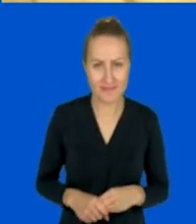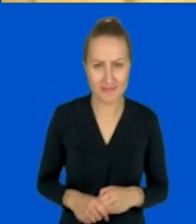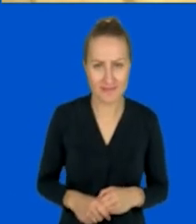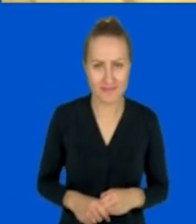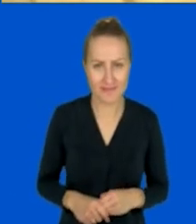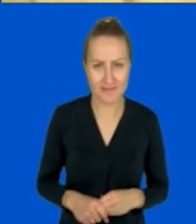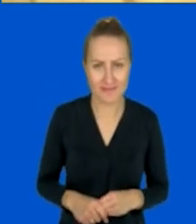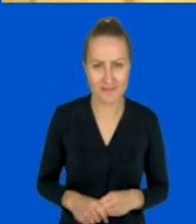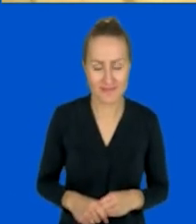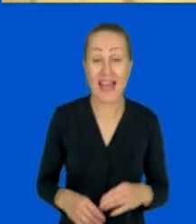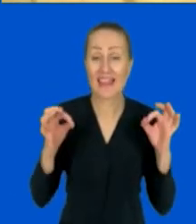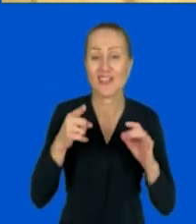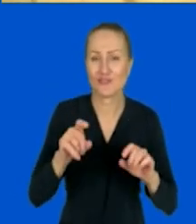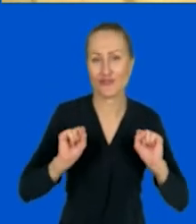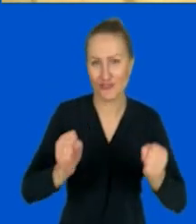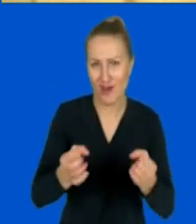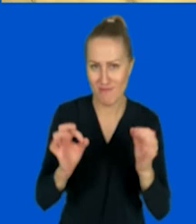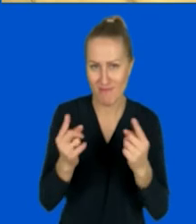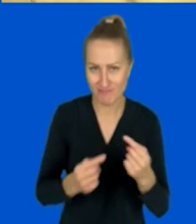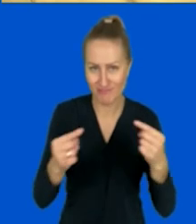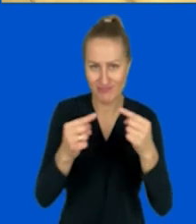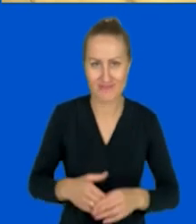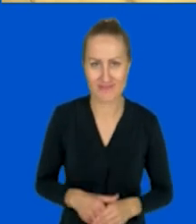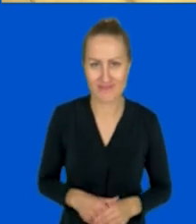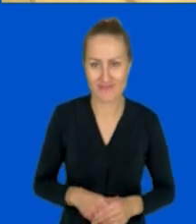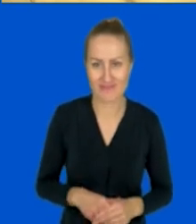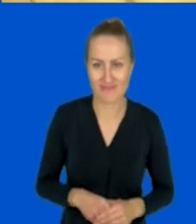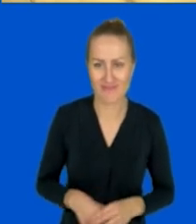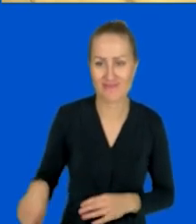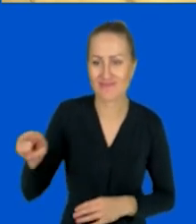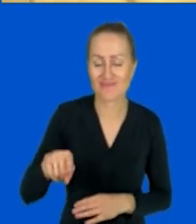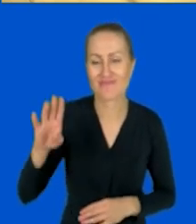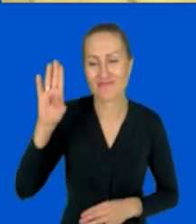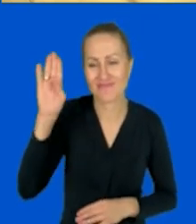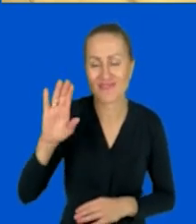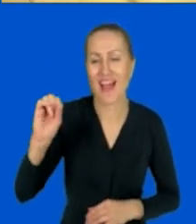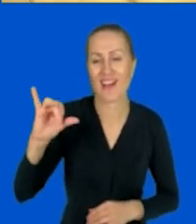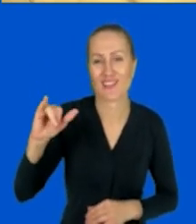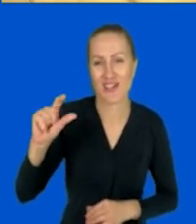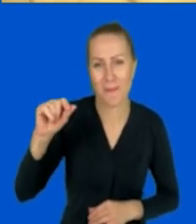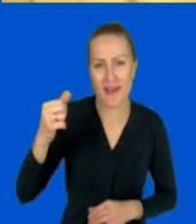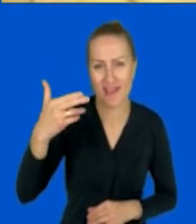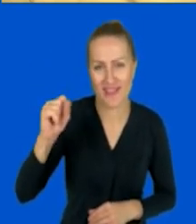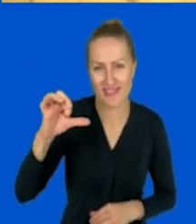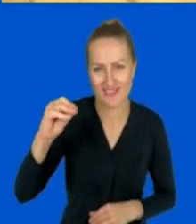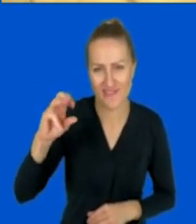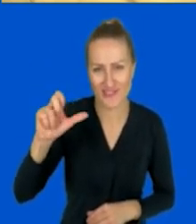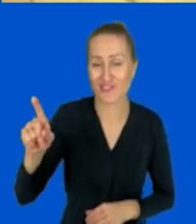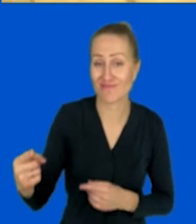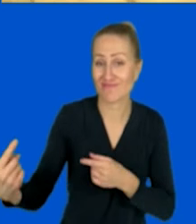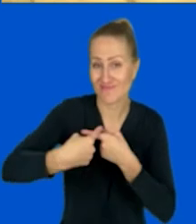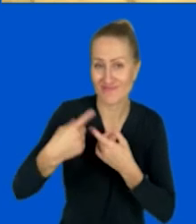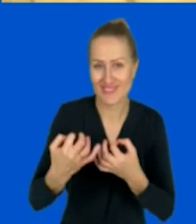Teraz powinno zacząć działać. Cześć, Asia Panasewicz. Dołączyła Asia, bardzo się cieszę.